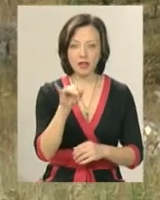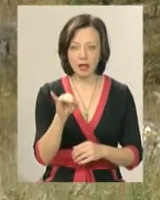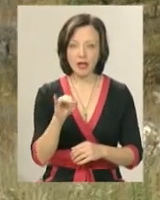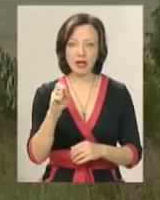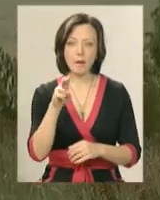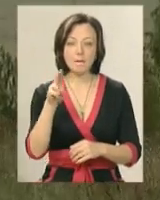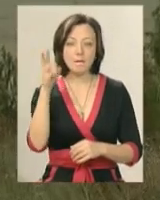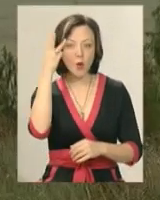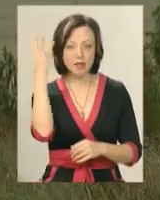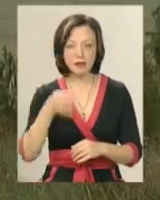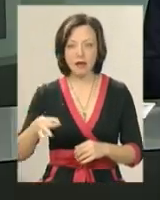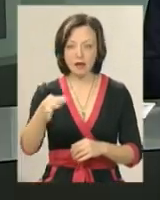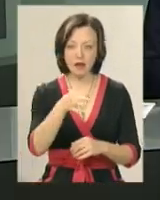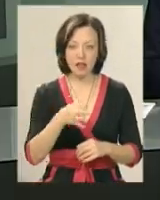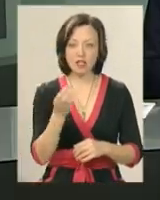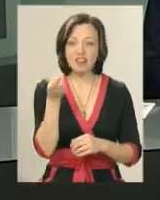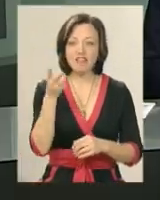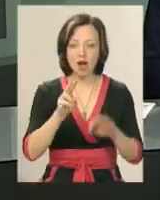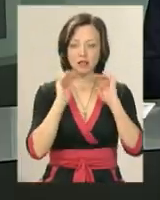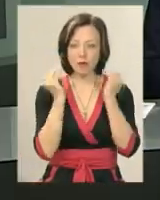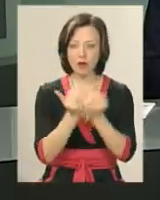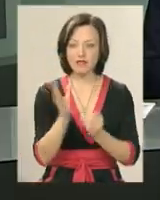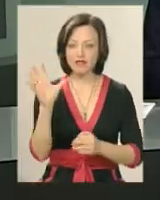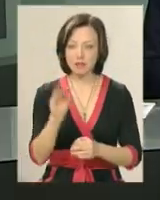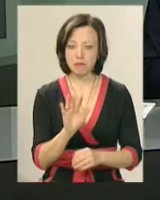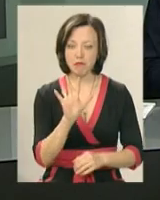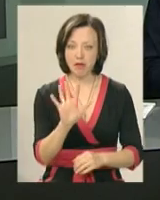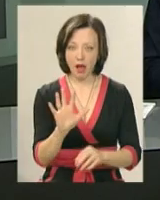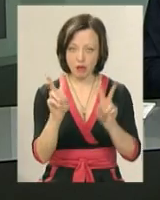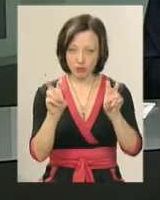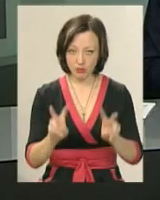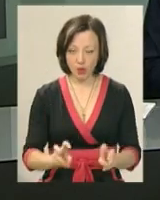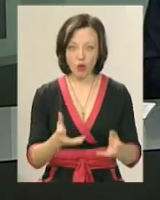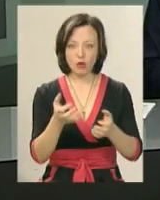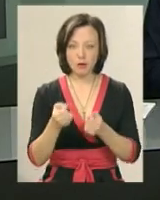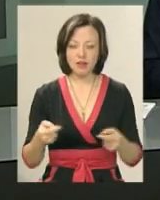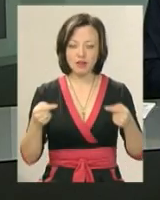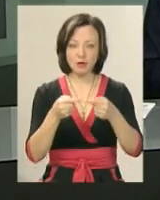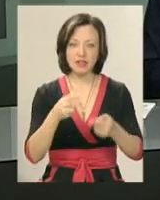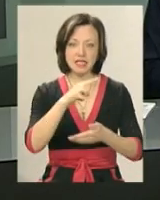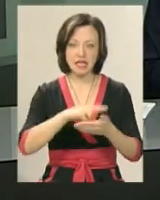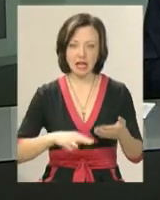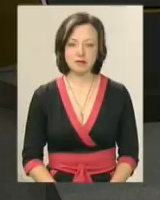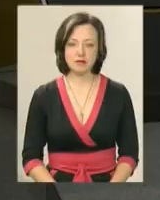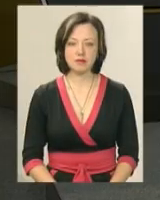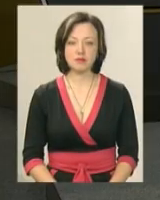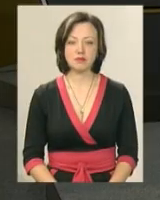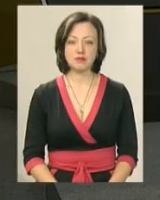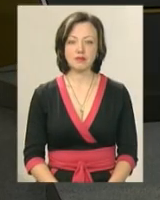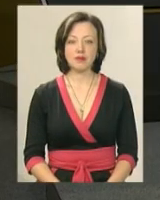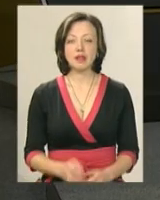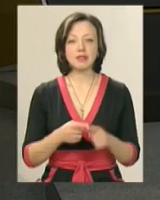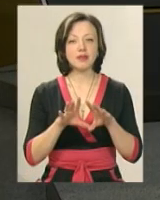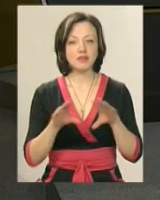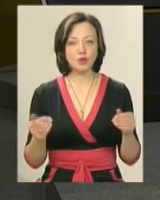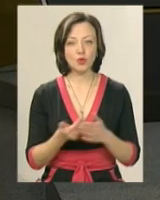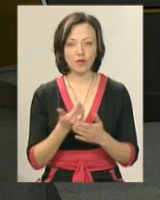а також заповідників «Горгани» та «Росточа». Усі названі природно-заповідні установи отримали відповідні сертифікати. Це всі